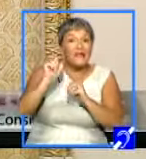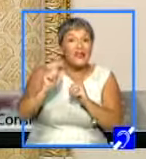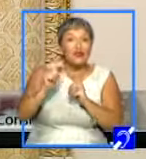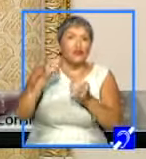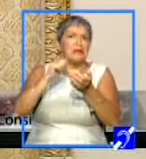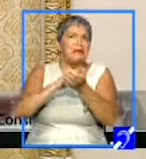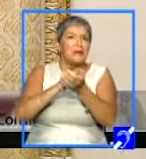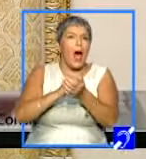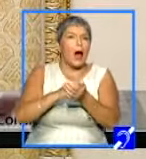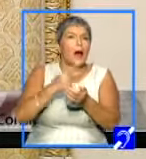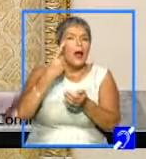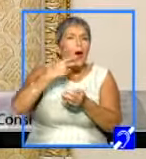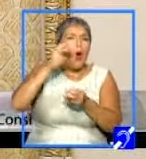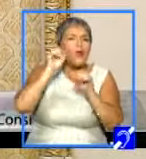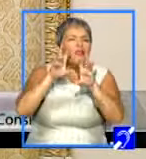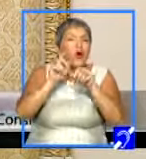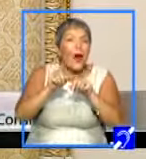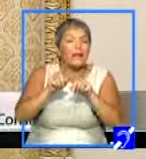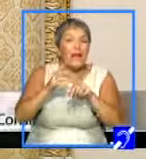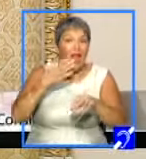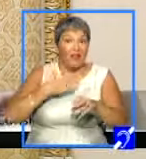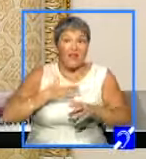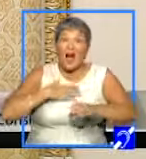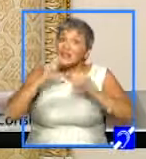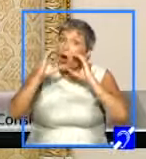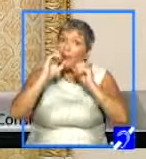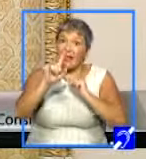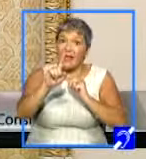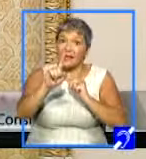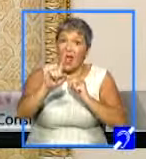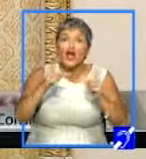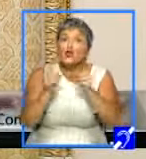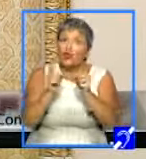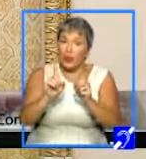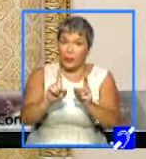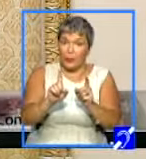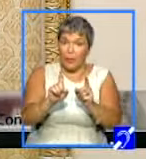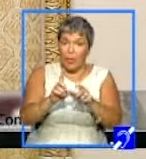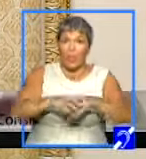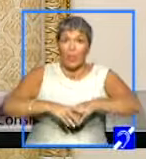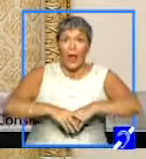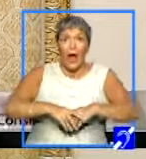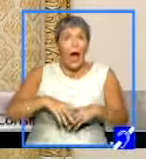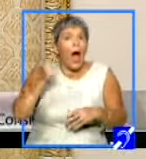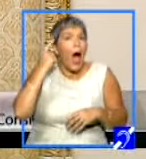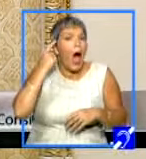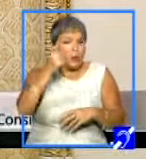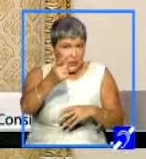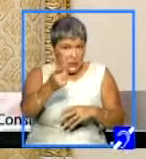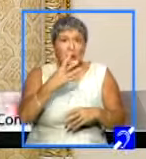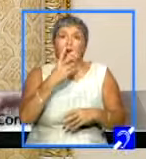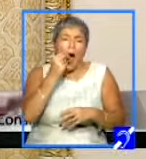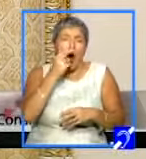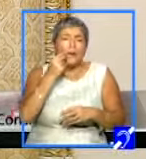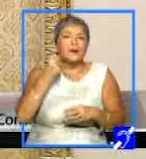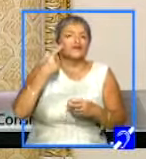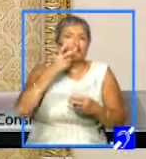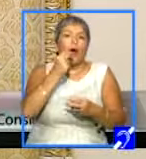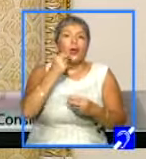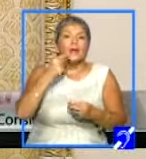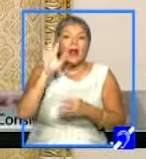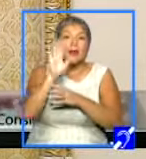pe care vreau să o comentez doar foarte pe scurt. Mă refer la